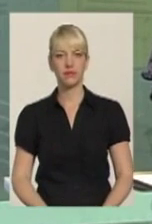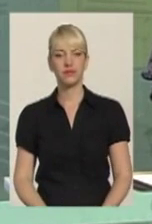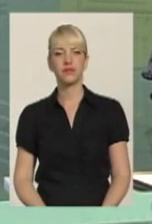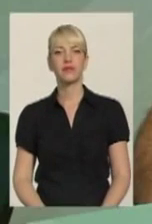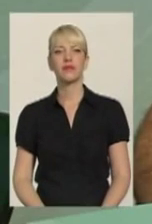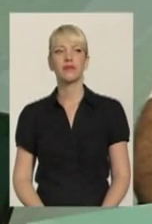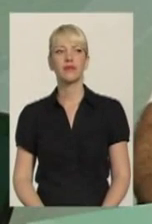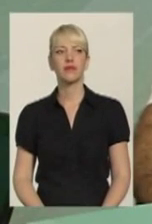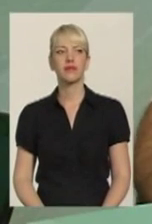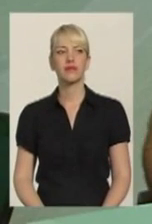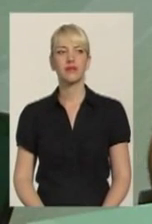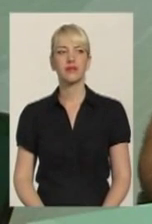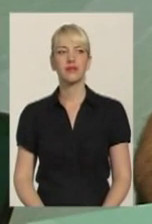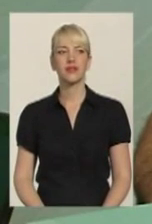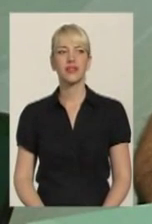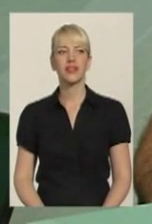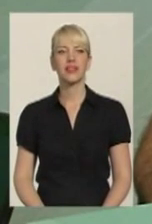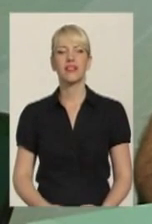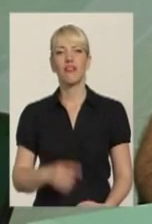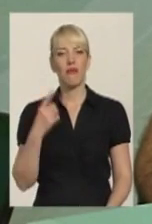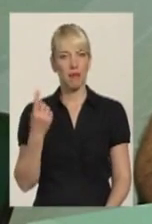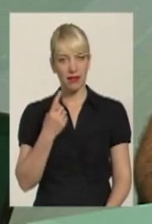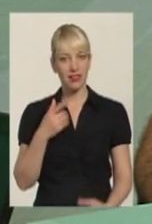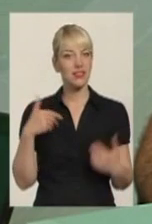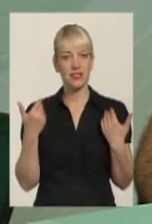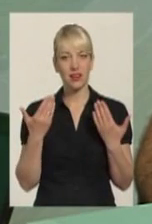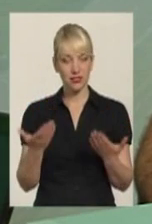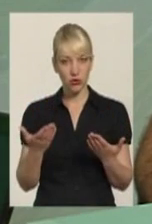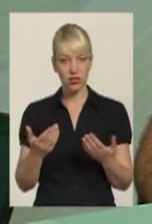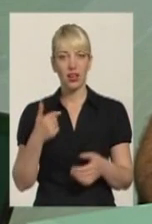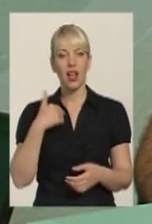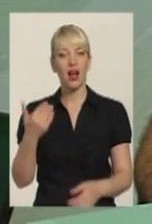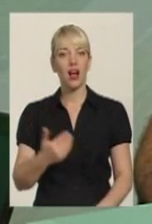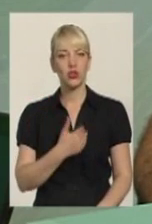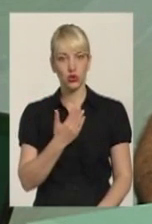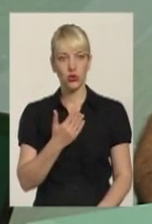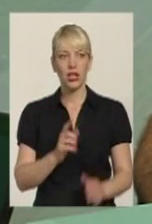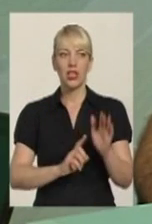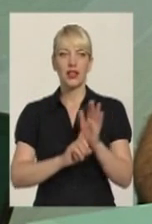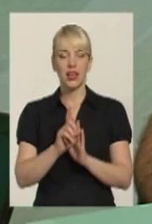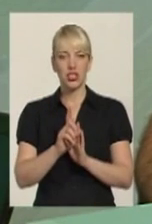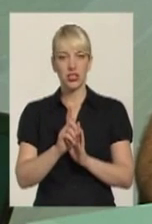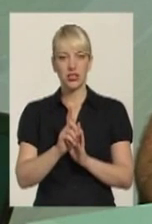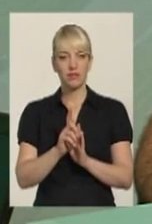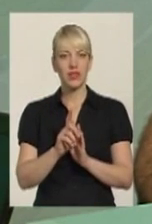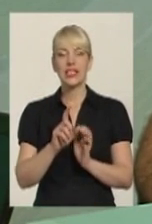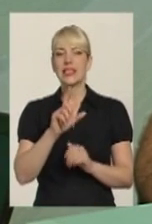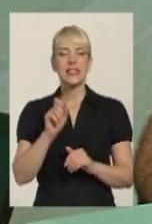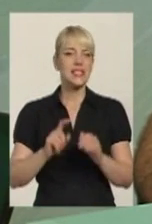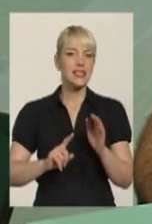Ваперут, ще раз здравствуйте. Я хочу починать з самого початку.